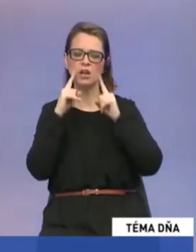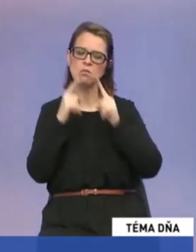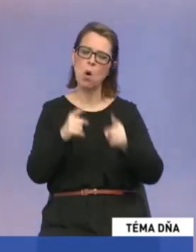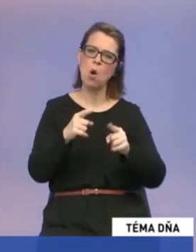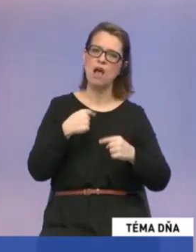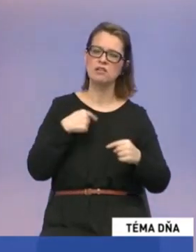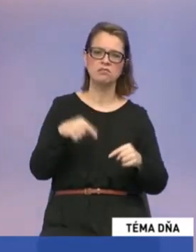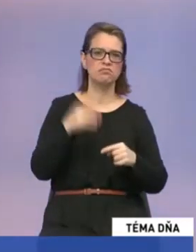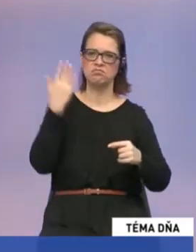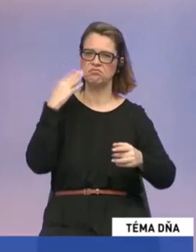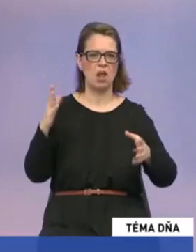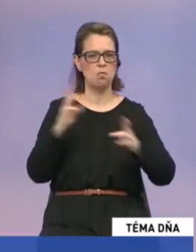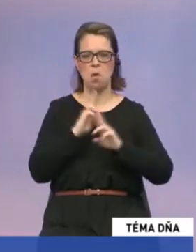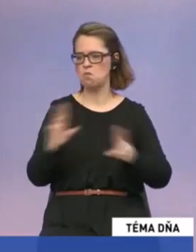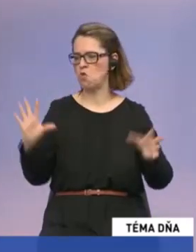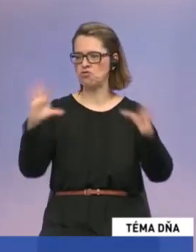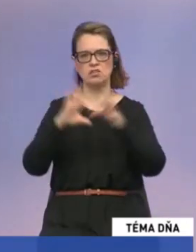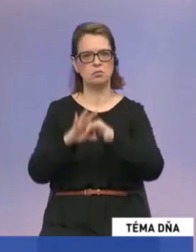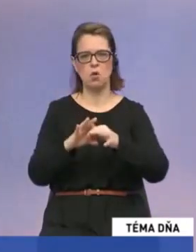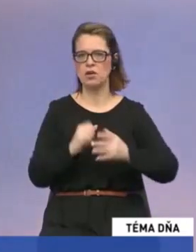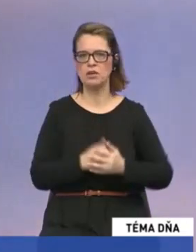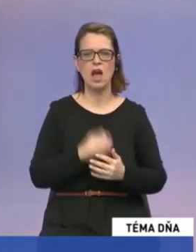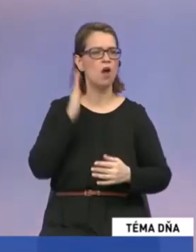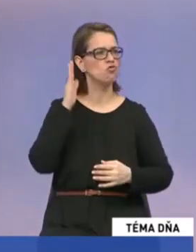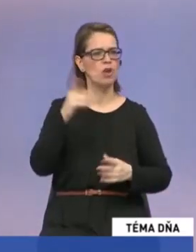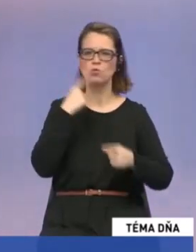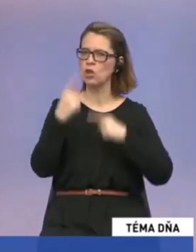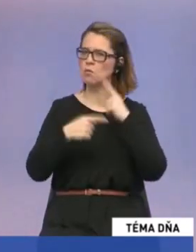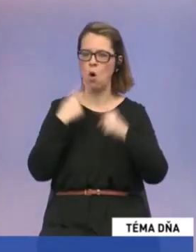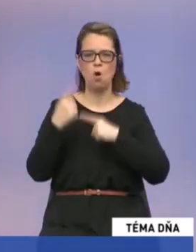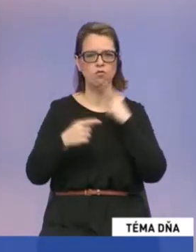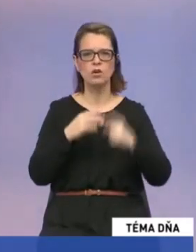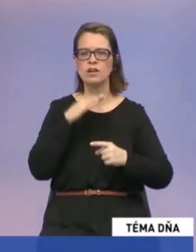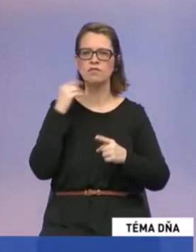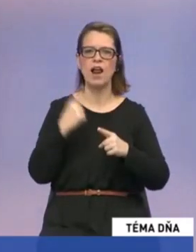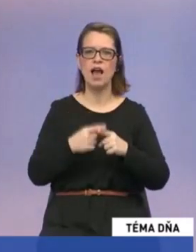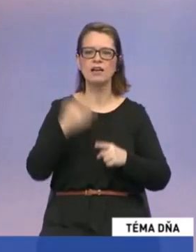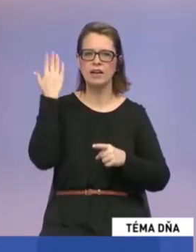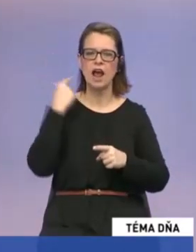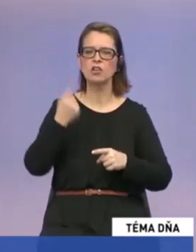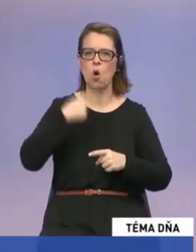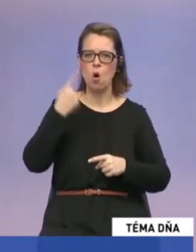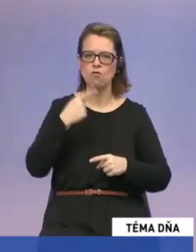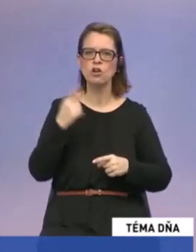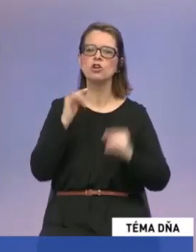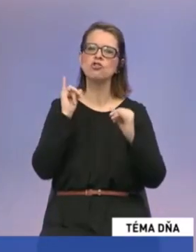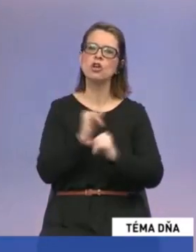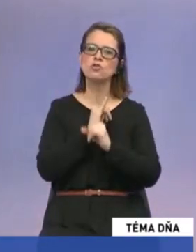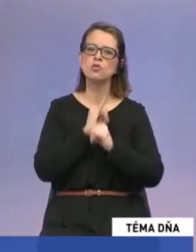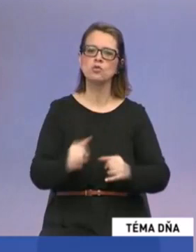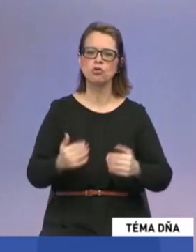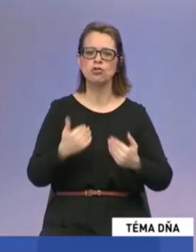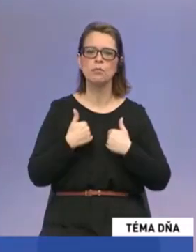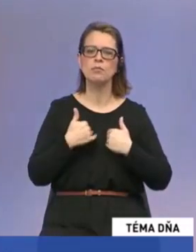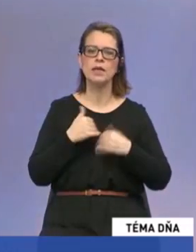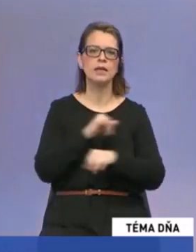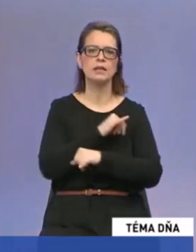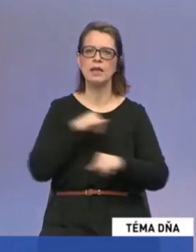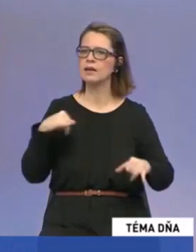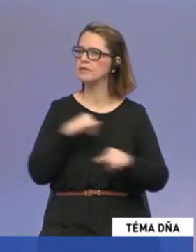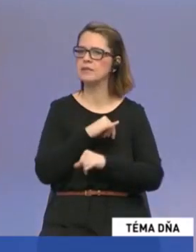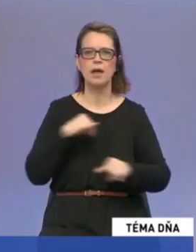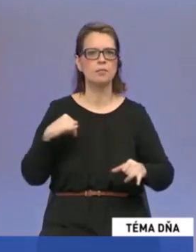samozrejme nebolo spojenie možné. A už nebudem spomínať niekoľkokrát spomínané, že skutočne my nemienime